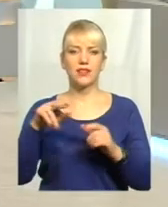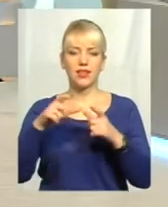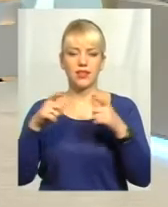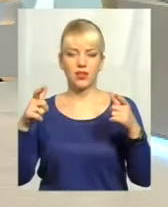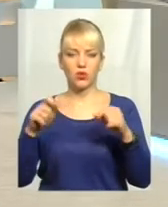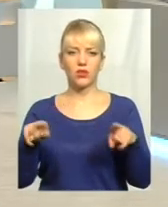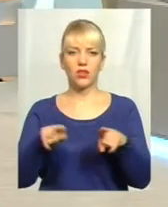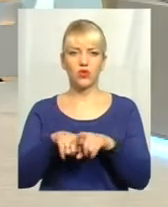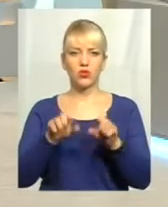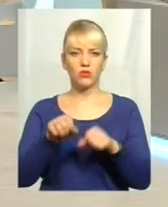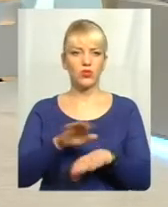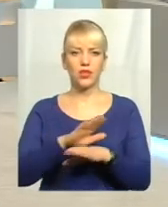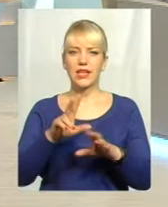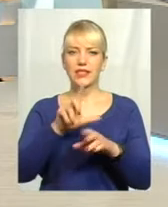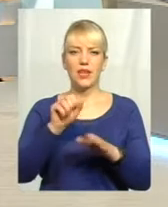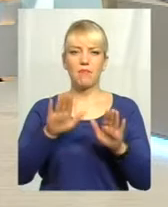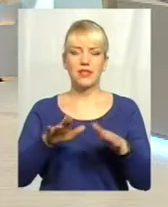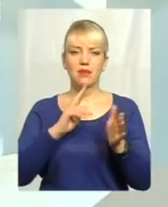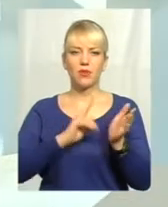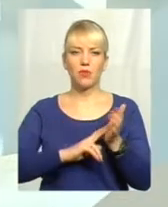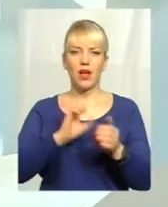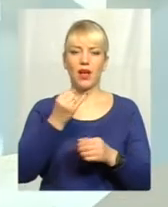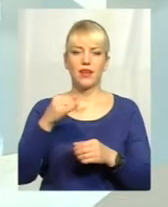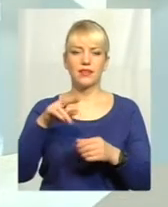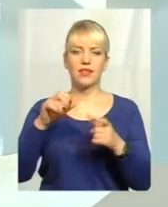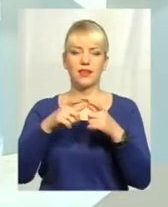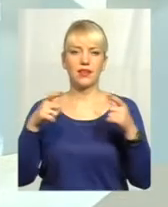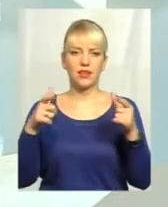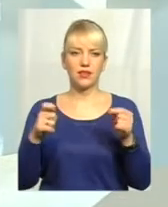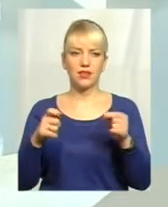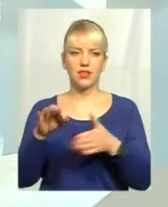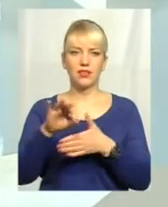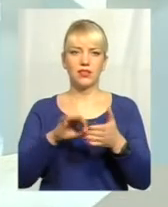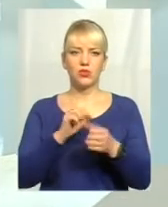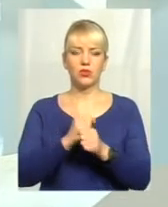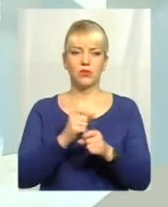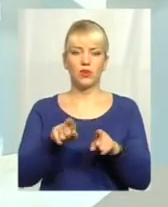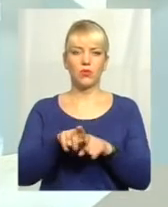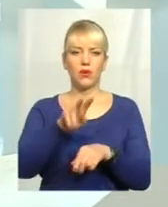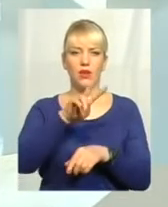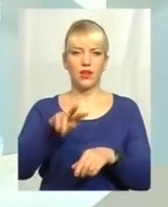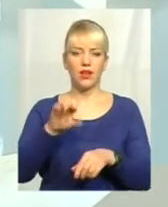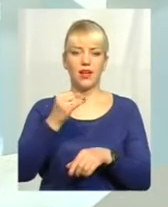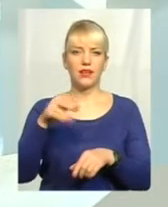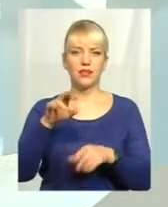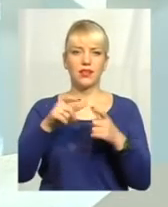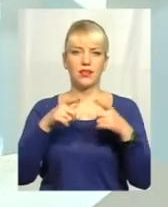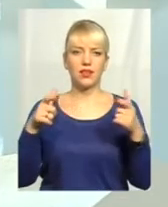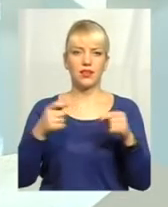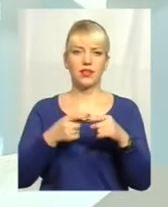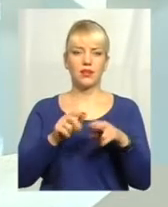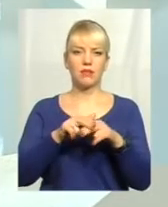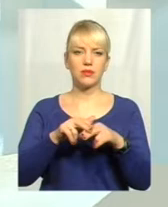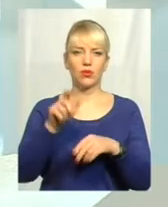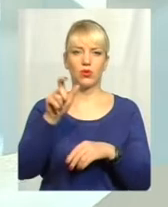теж можна не за місцем реєстрації? ID-картка, зразу зробимо таку паралель, ID-картка – це паспорт